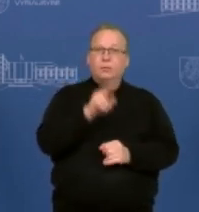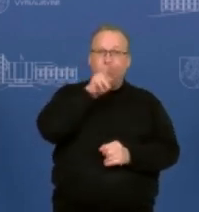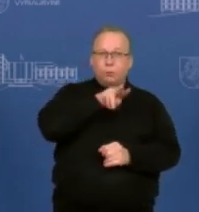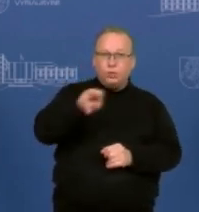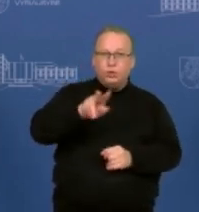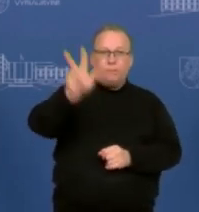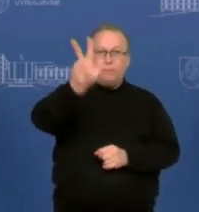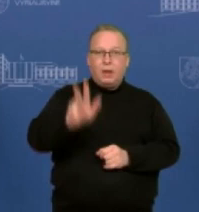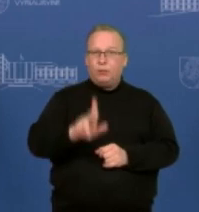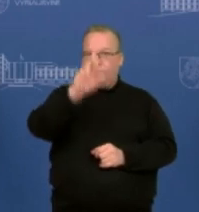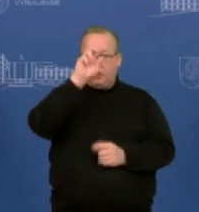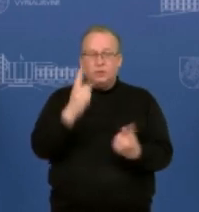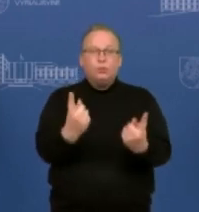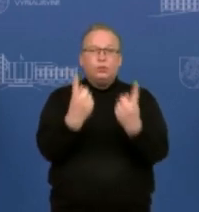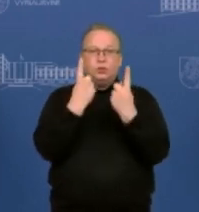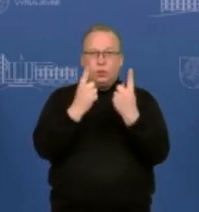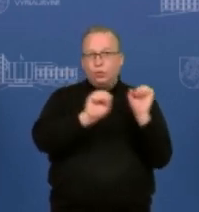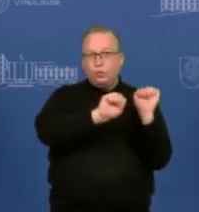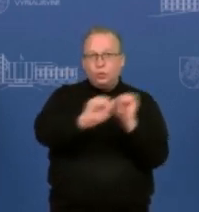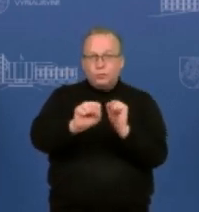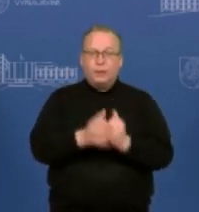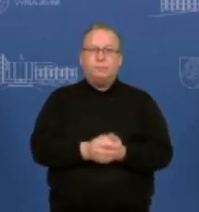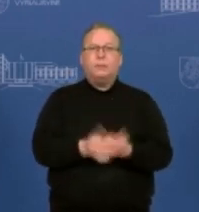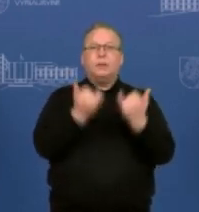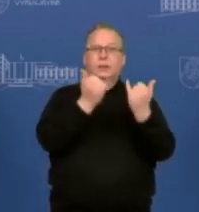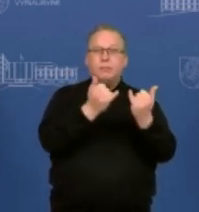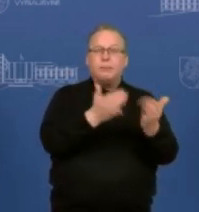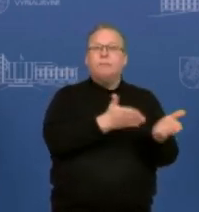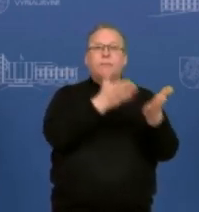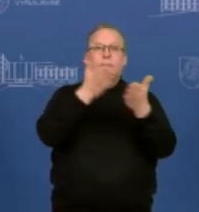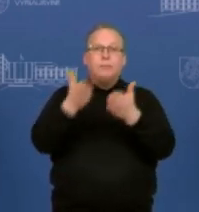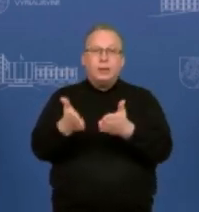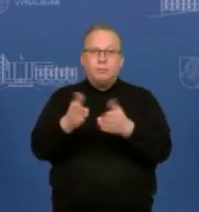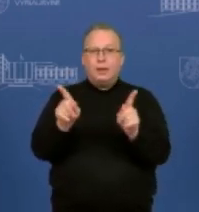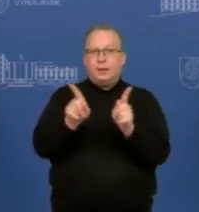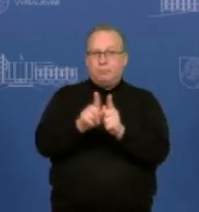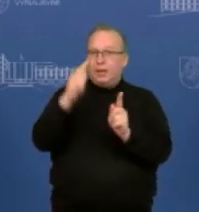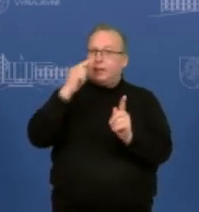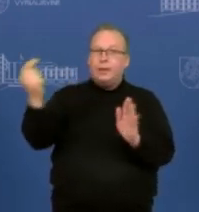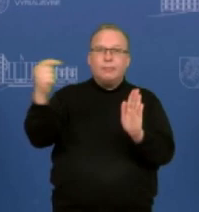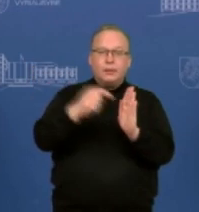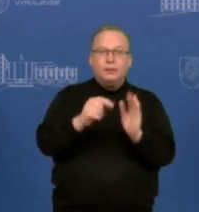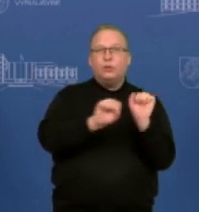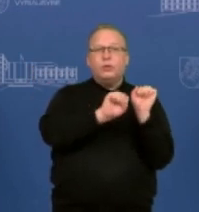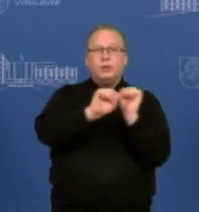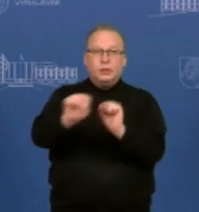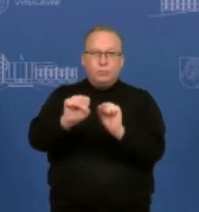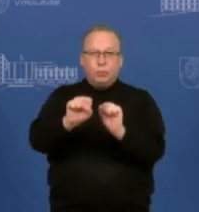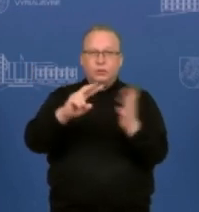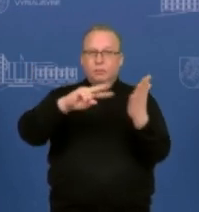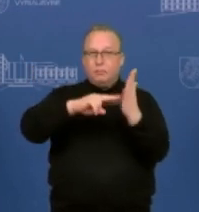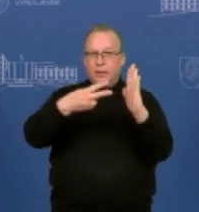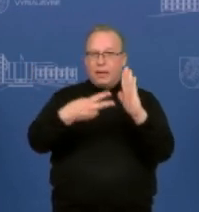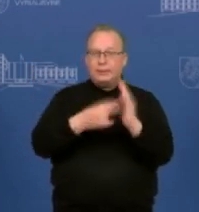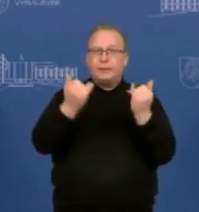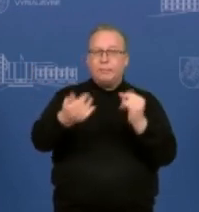saugumą, pereinama nuo to, kas vadinama, atgrasimo strategiją į gynybos strategiją. Šiuo metu yra derinami